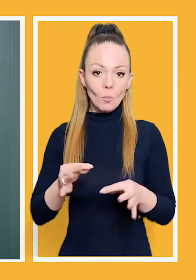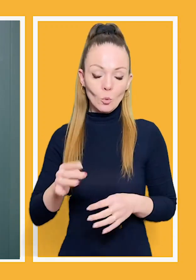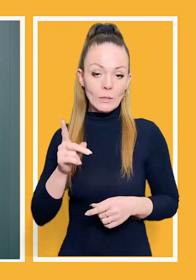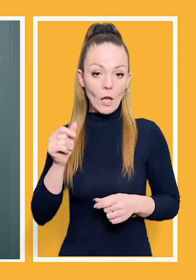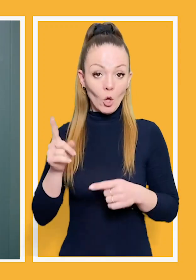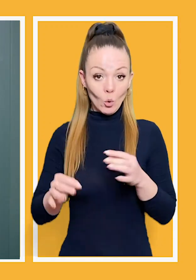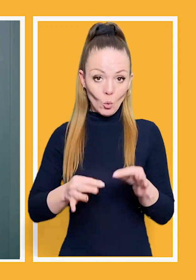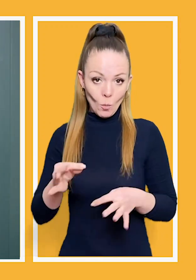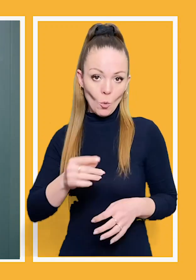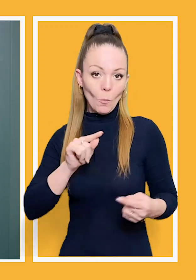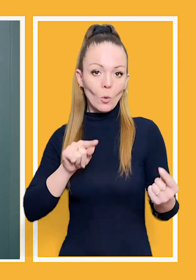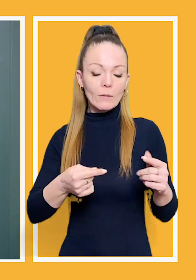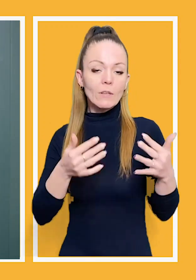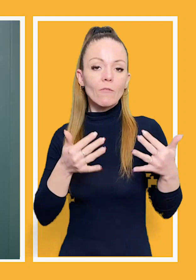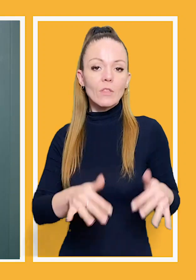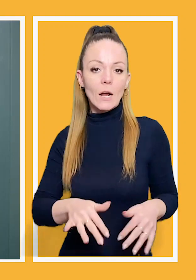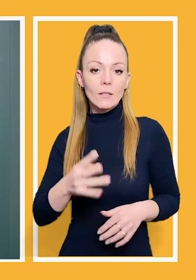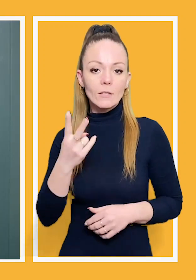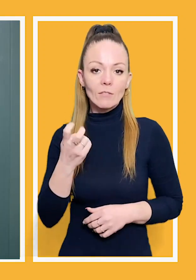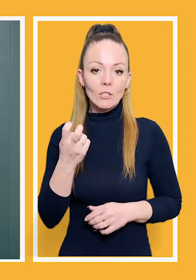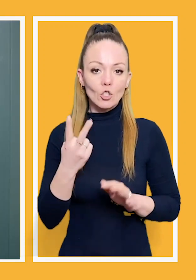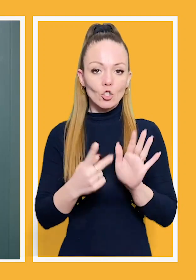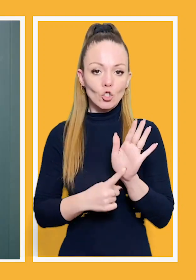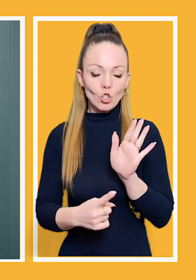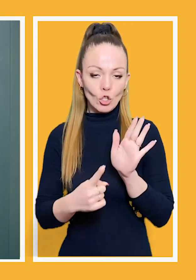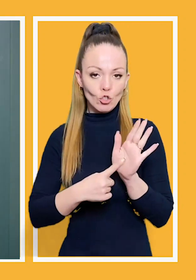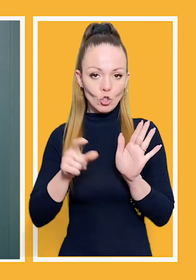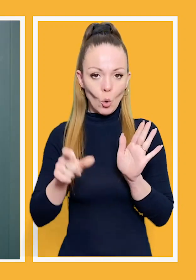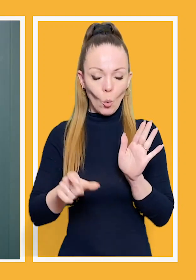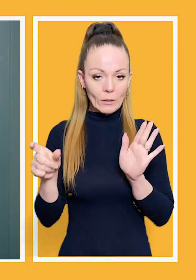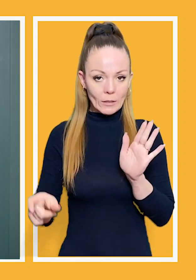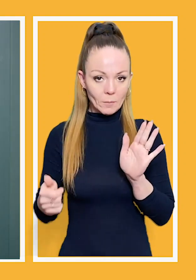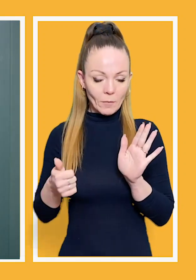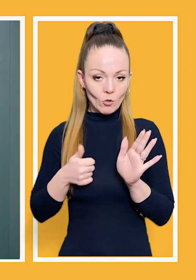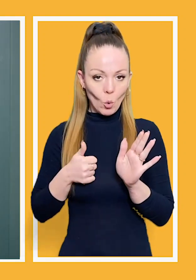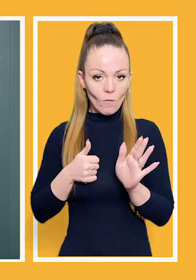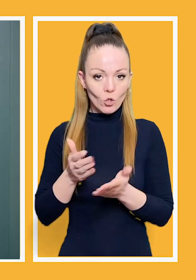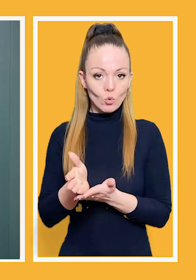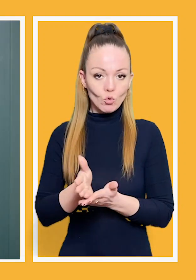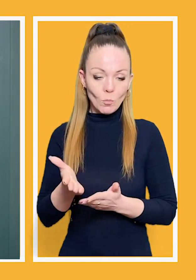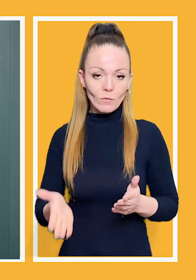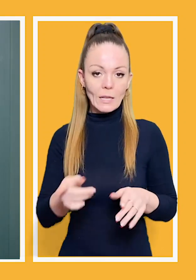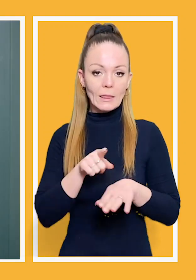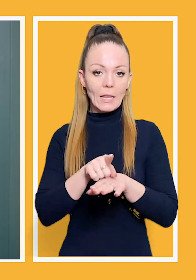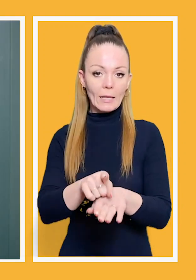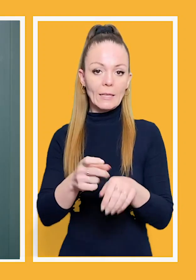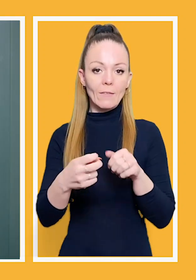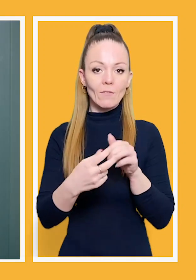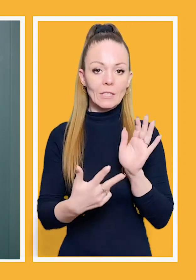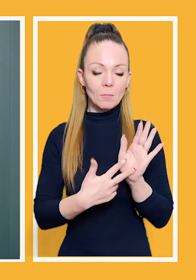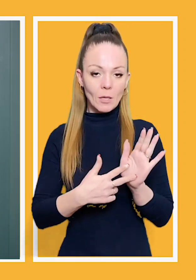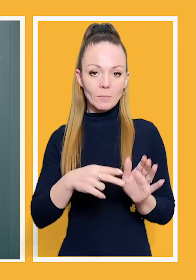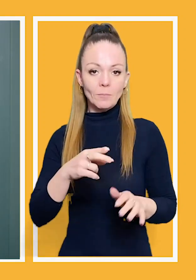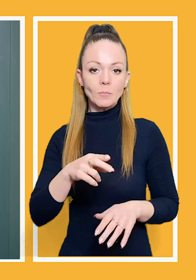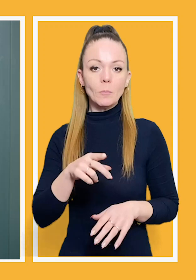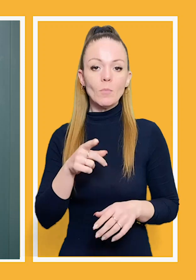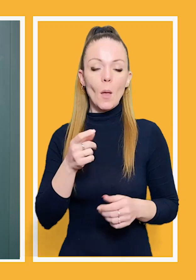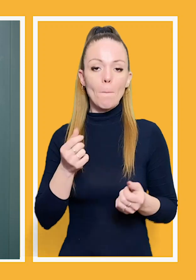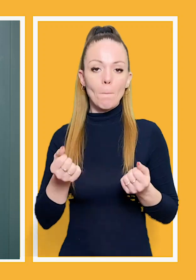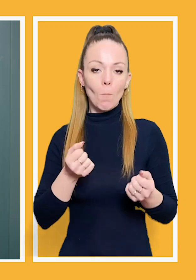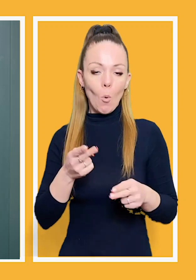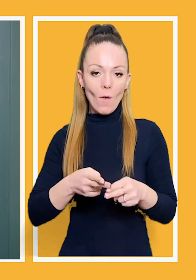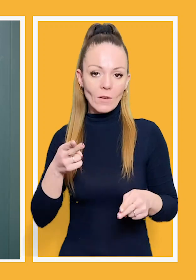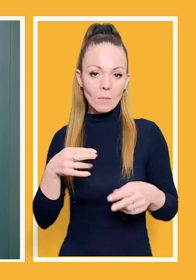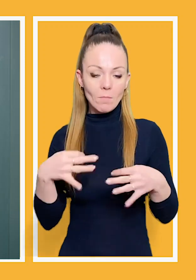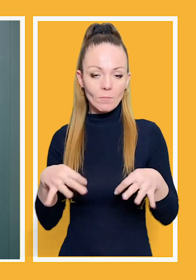втрати противника за добу. За добу противник втратив особового складу 266 осіб, військовослужбовців, танків